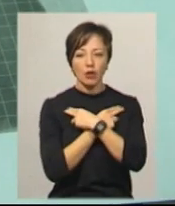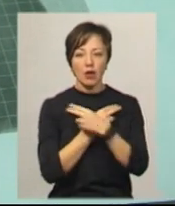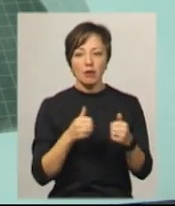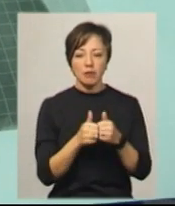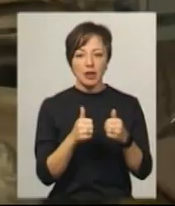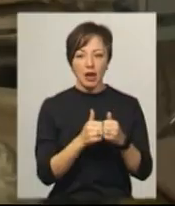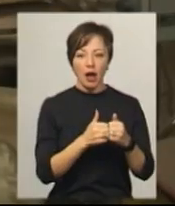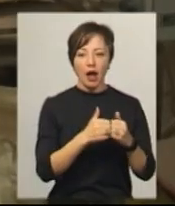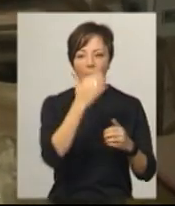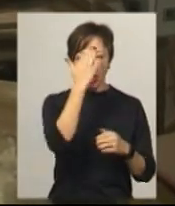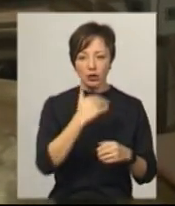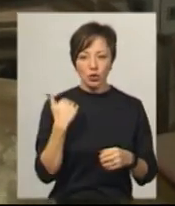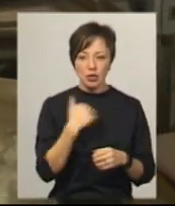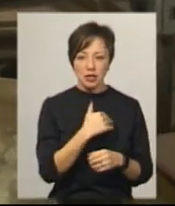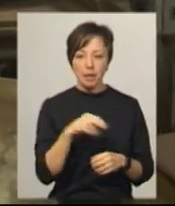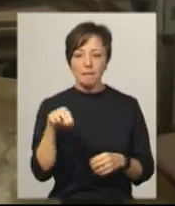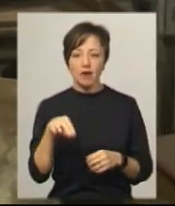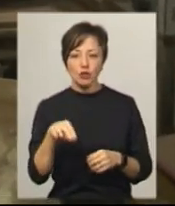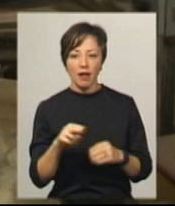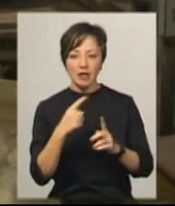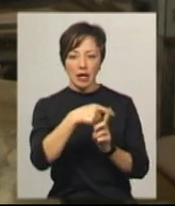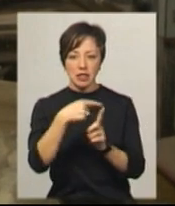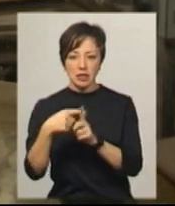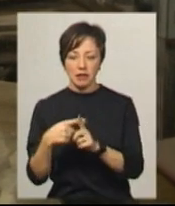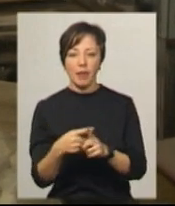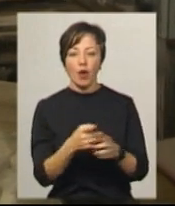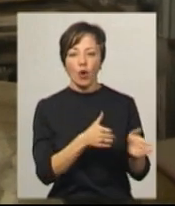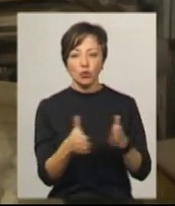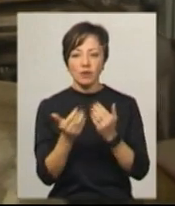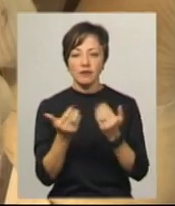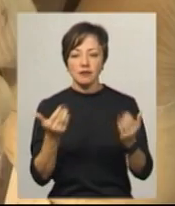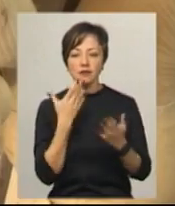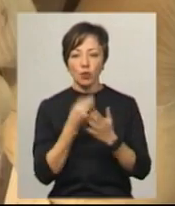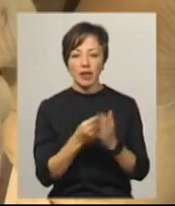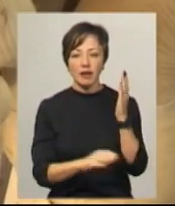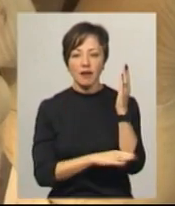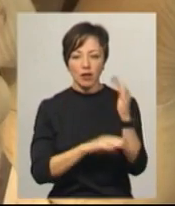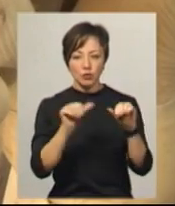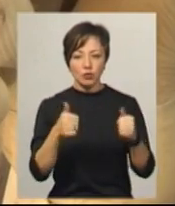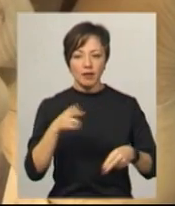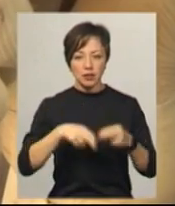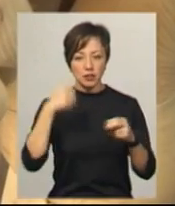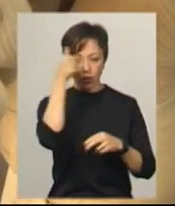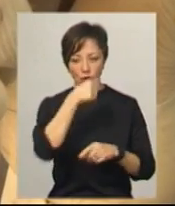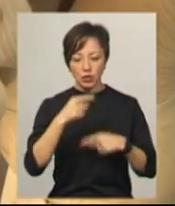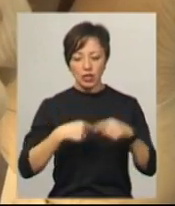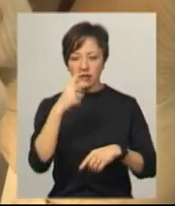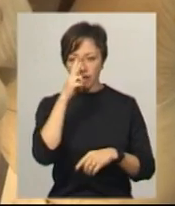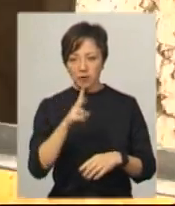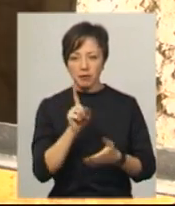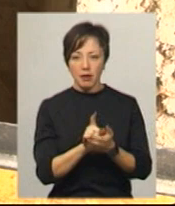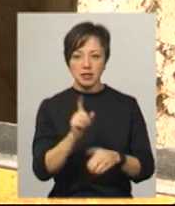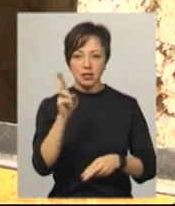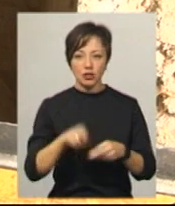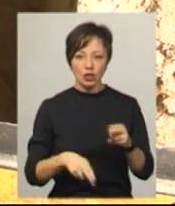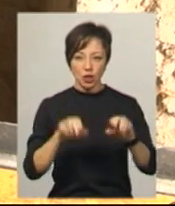католицький та православний християнський христи. Водночас готується до виставки своїх дерев'яних скульптур наприкінці року. За два місяці, розповідає, має закінчити